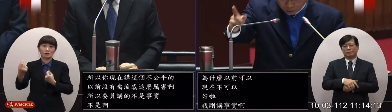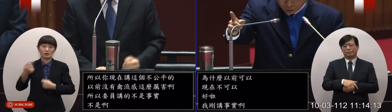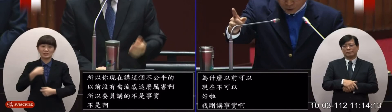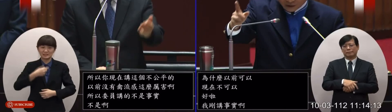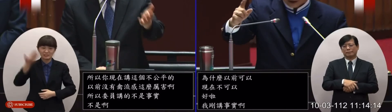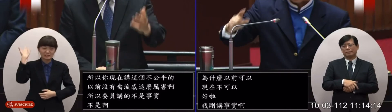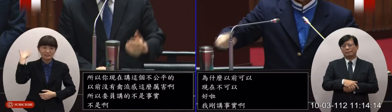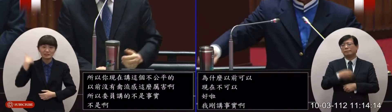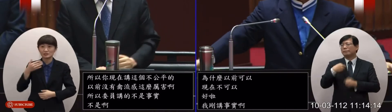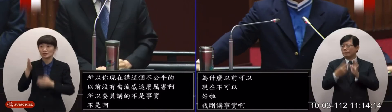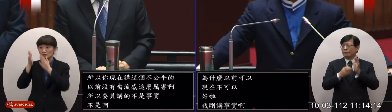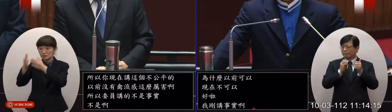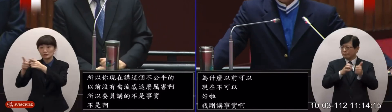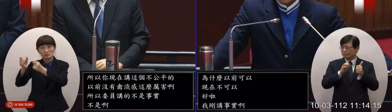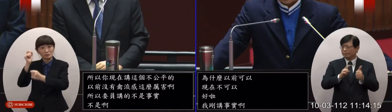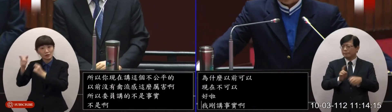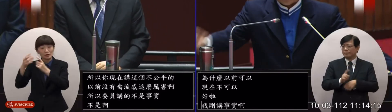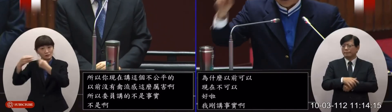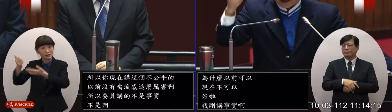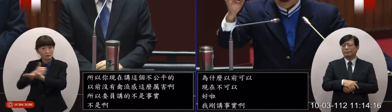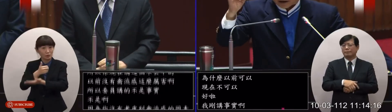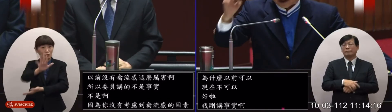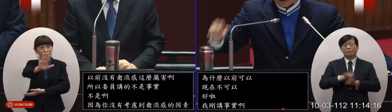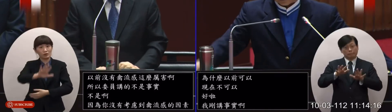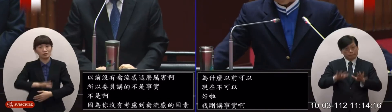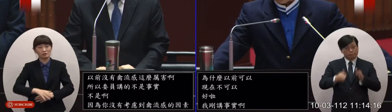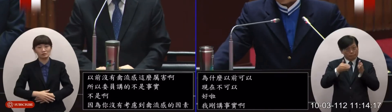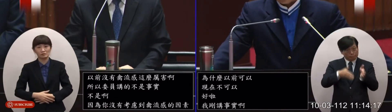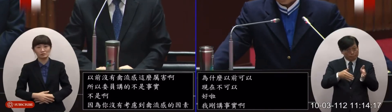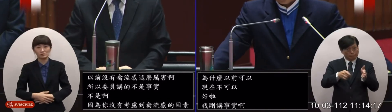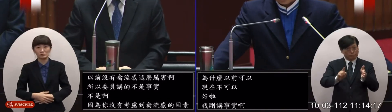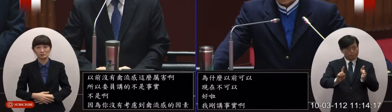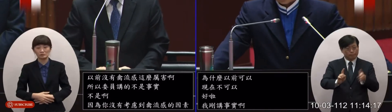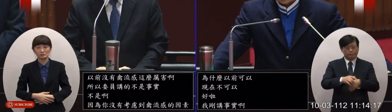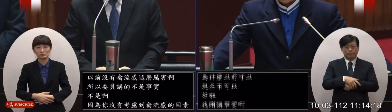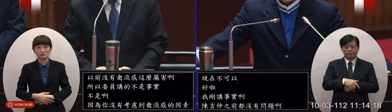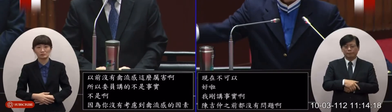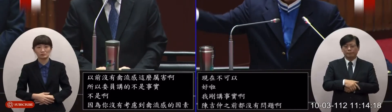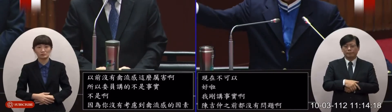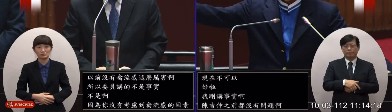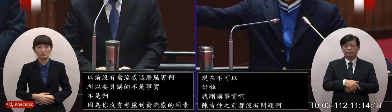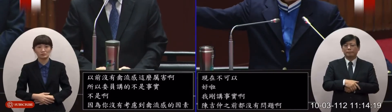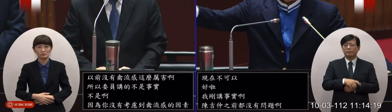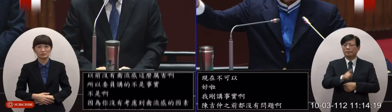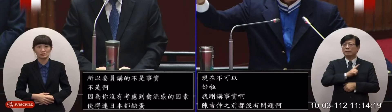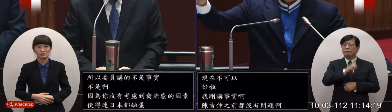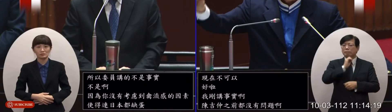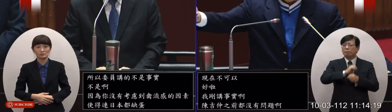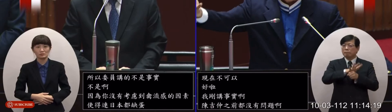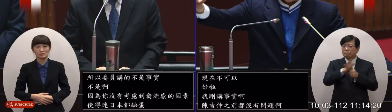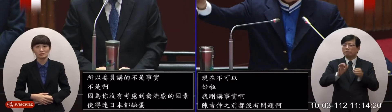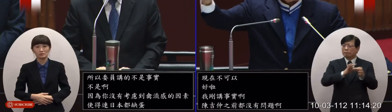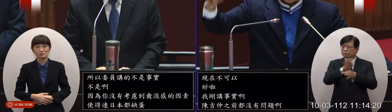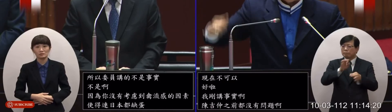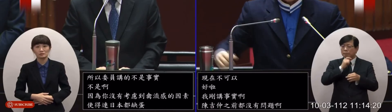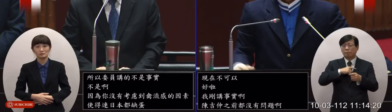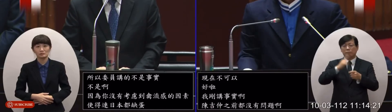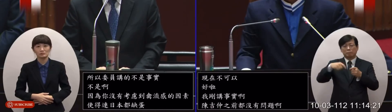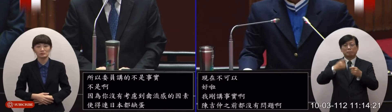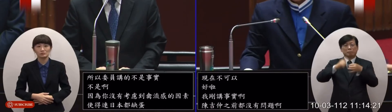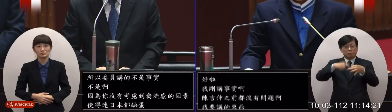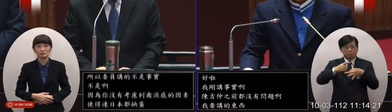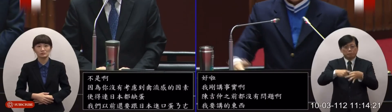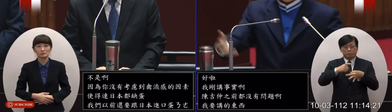日本要進口蛋了呢我今天要強調我在哪裡你們一有經濟我們稅手超真的